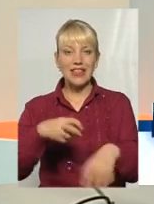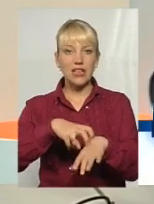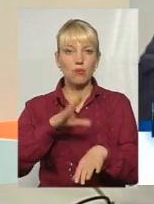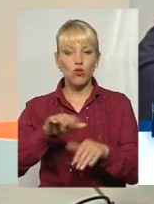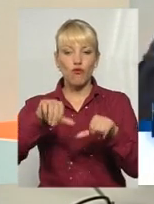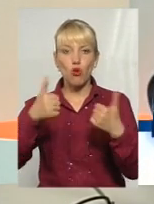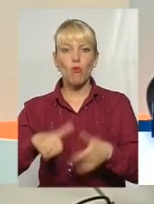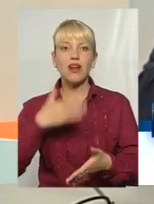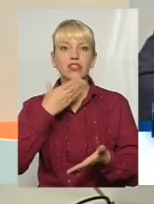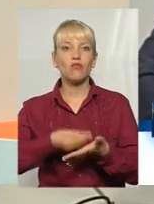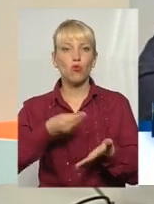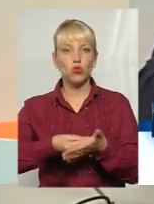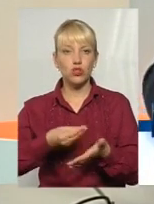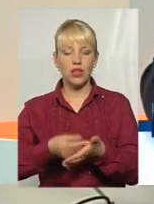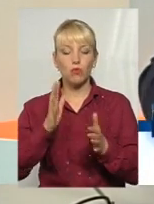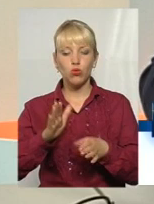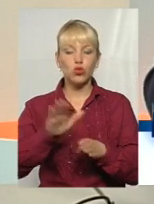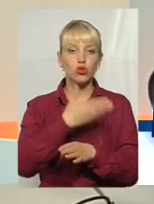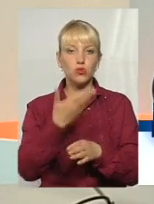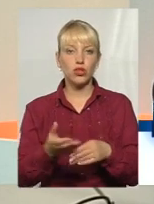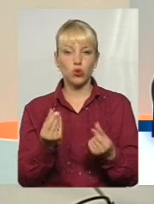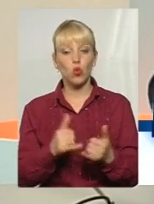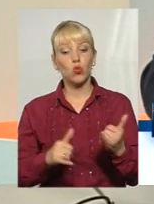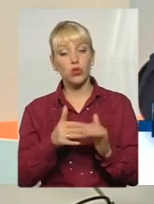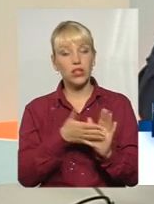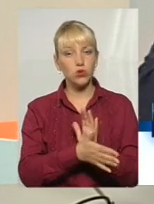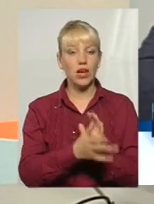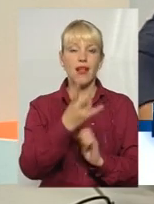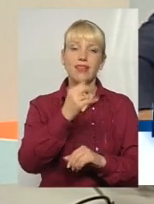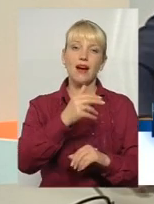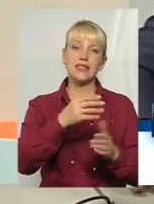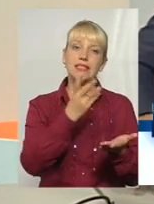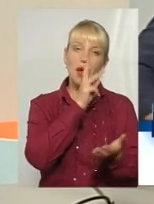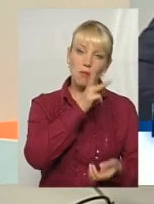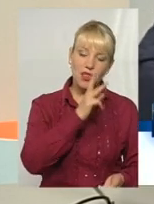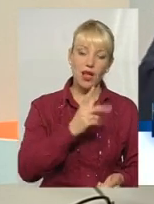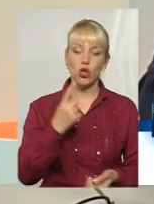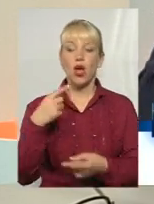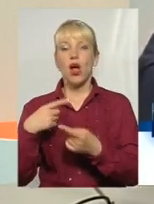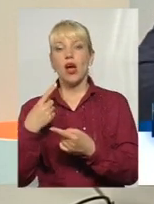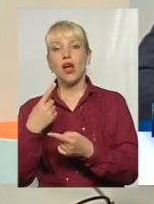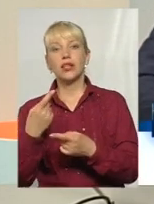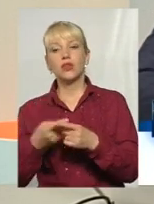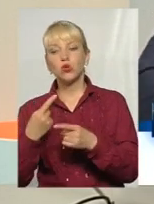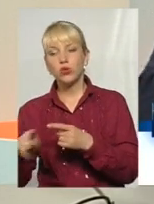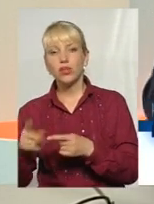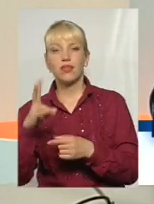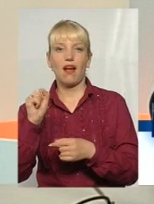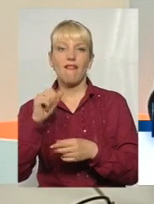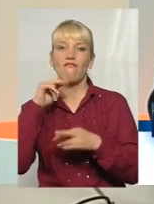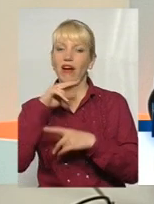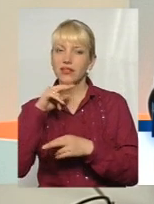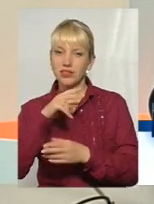буде знати розпорядником коштів, куди ці кошти. Одні на зарплату, одні на лік, одні на вакцини, одні на інші кошти.